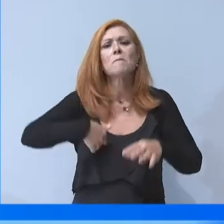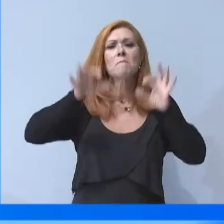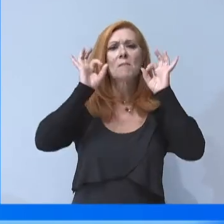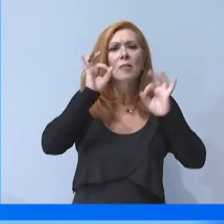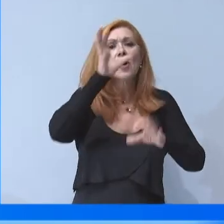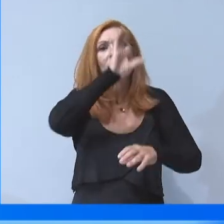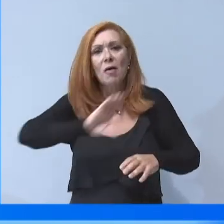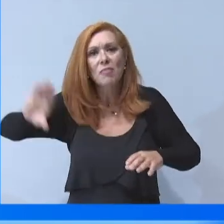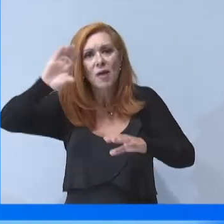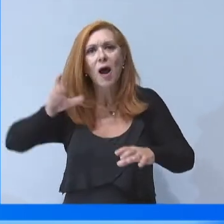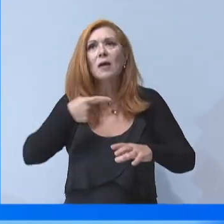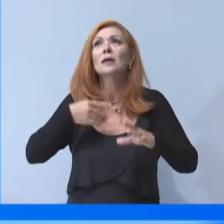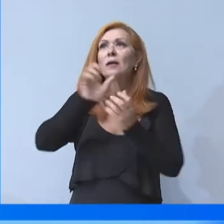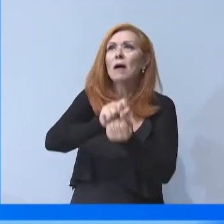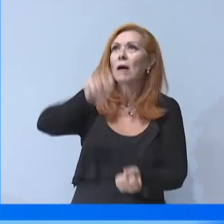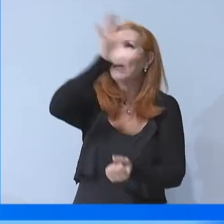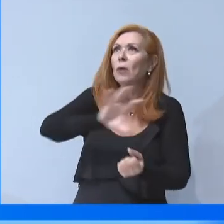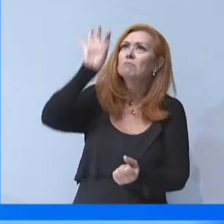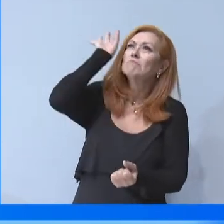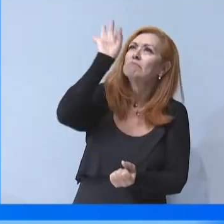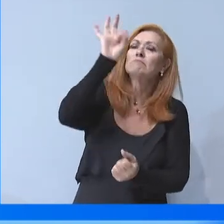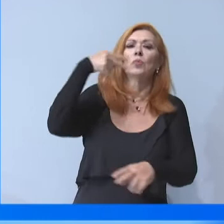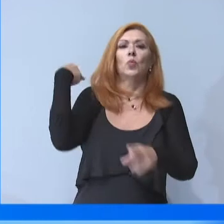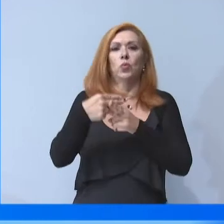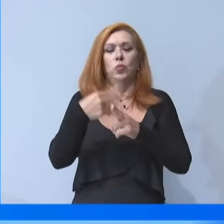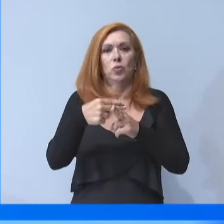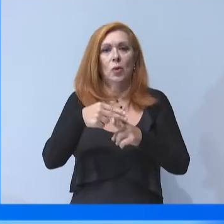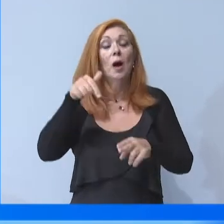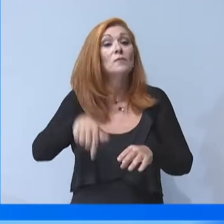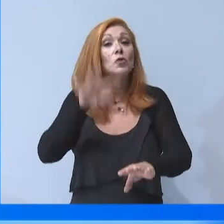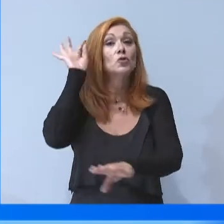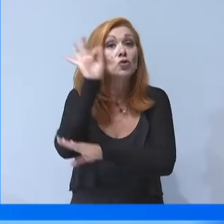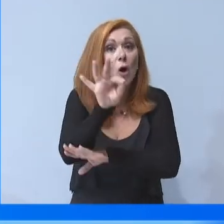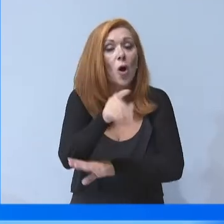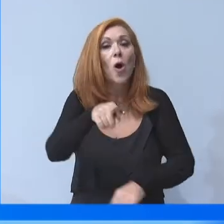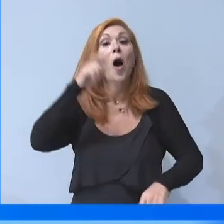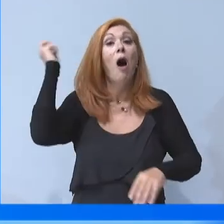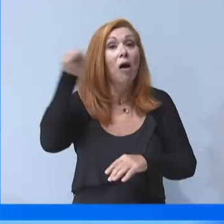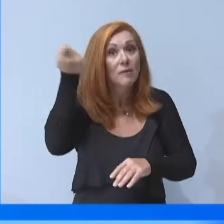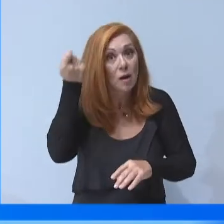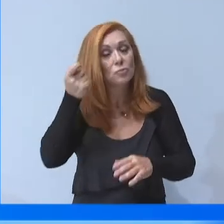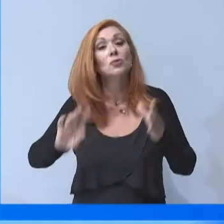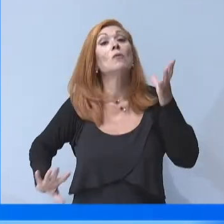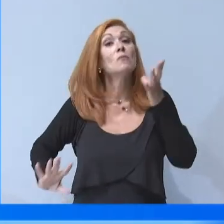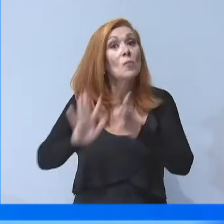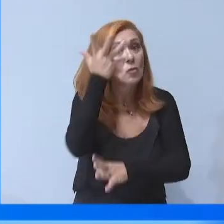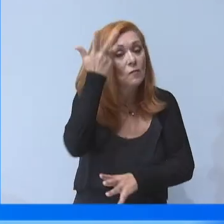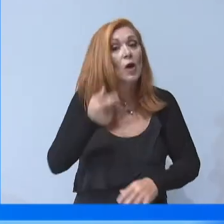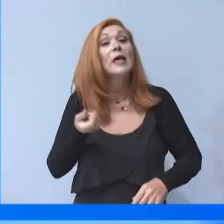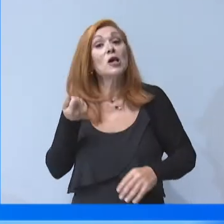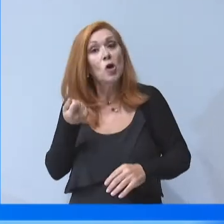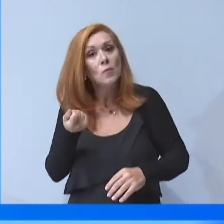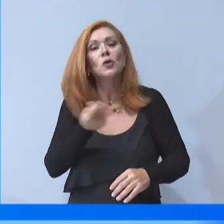χάρτη της ευρύτερης γειτονιάς μας. Με αυτόν τον στόχο, που είναι ταυτόχρονα εθνικός και προοδευτικός, οικονομικός και